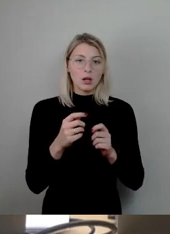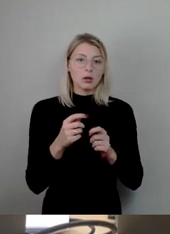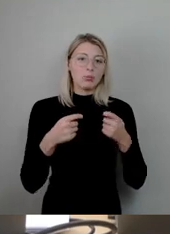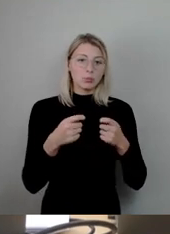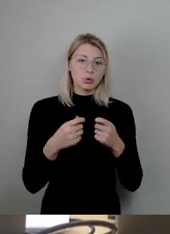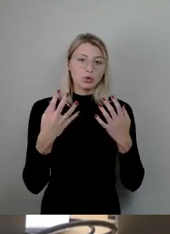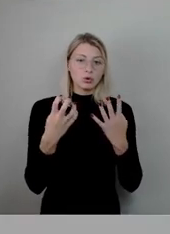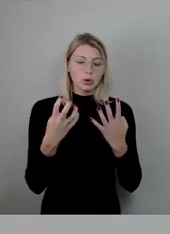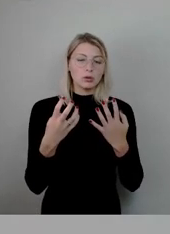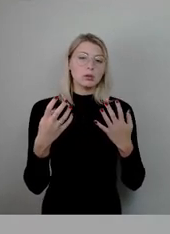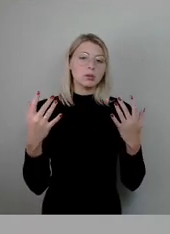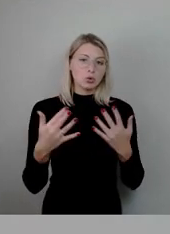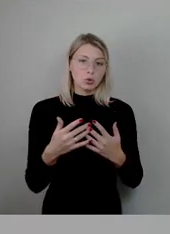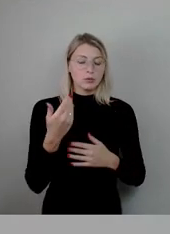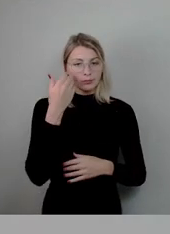um das Stimmzeichen.